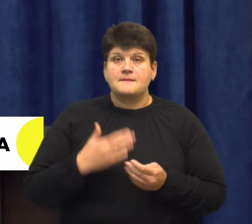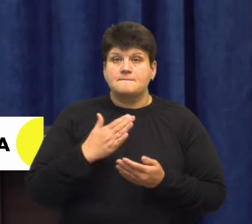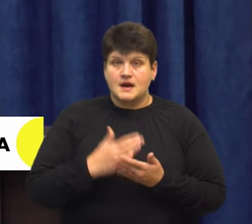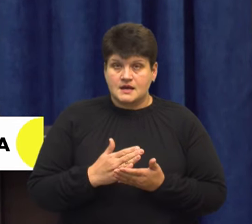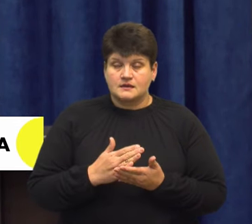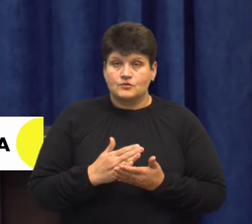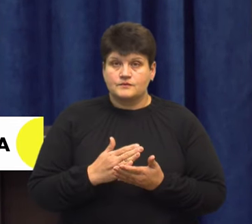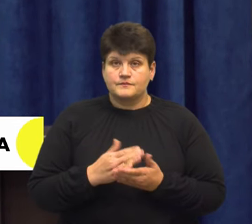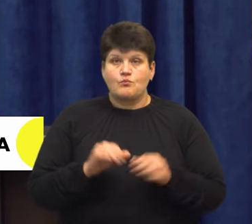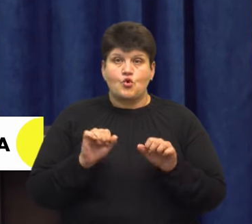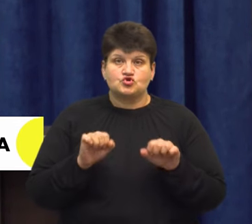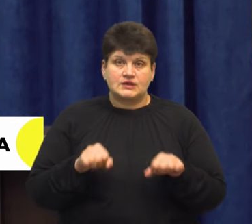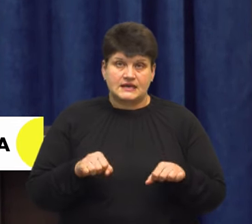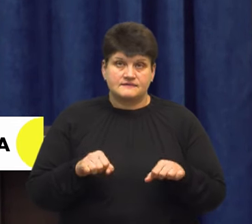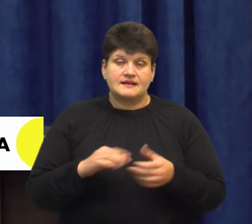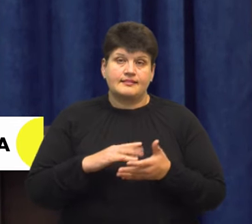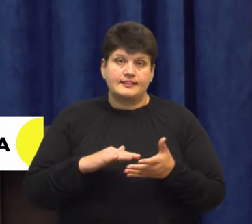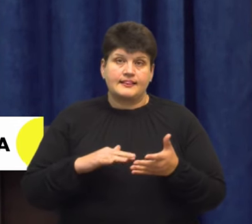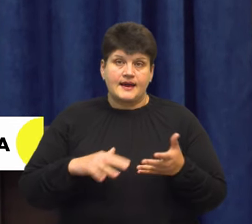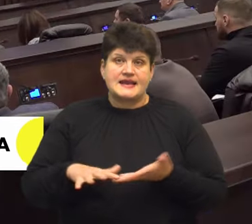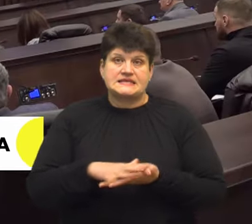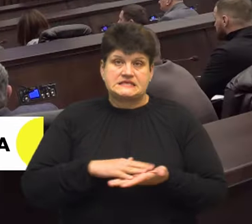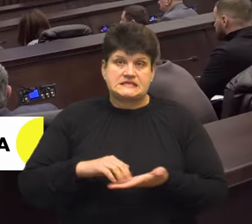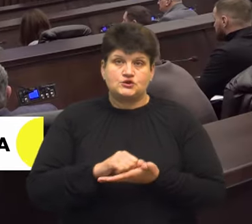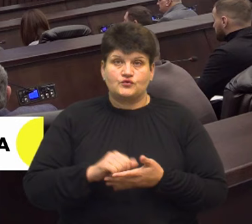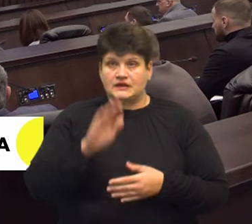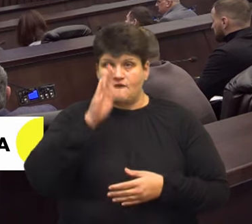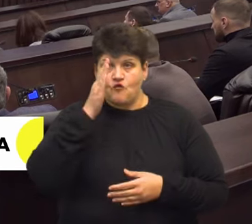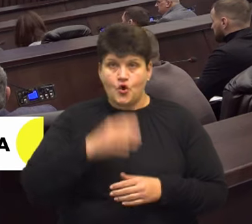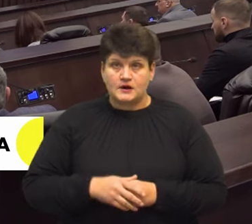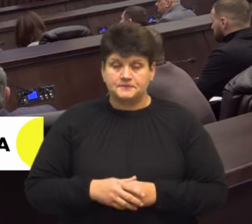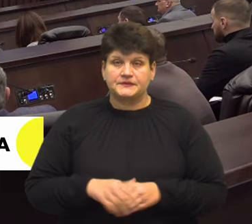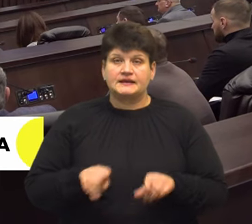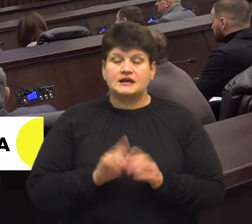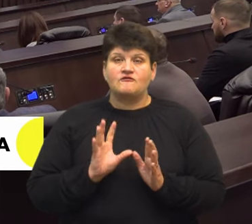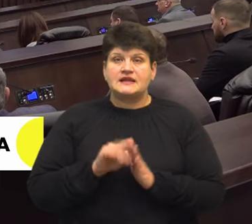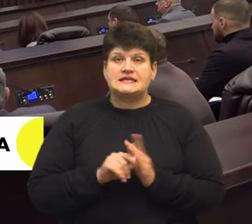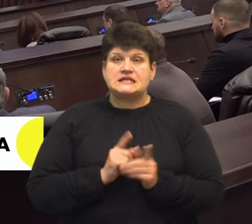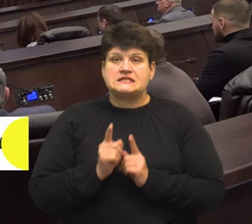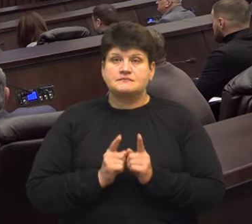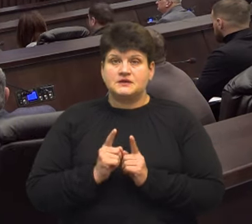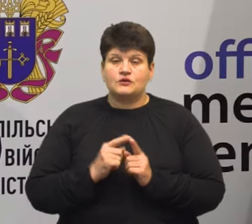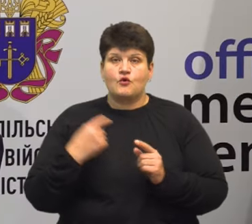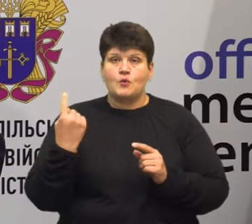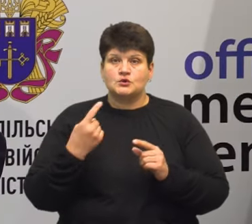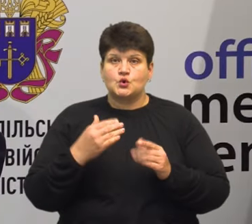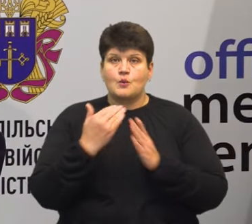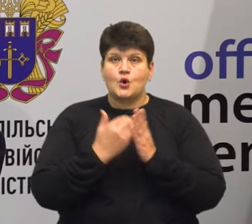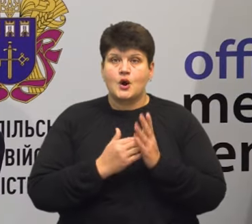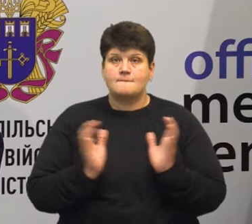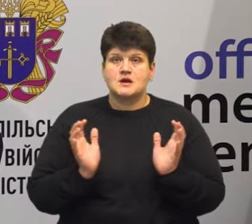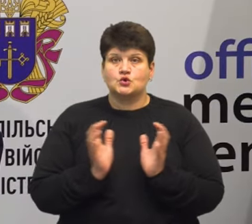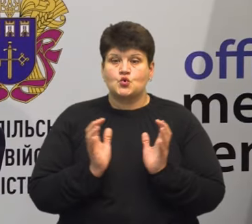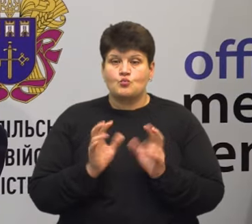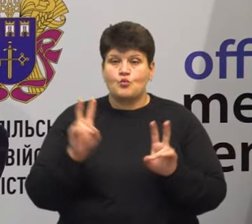можливість далі знищувати ворога. Також внесли зміни до обласної програми «Турбота». Програма «Турбота»